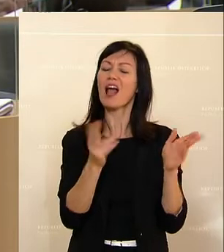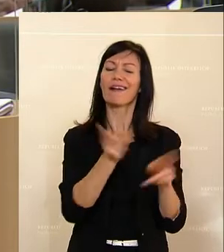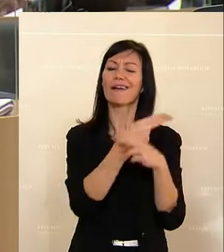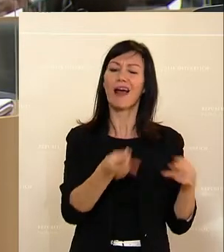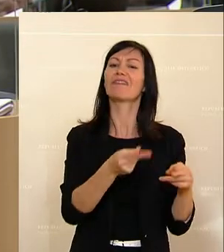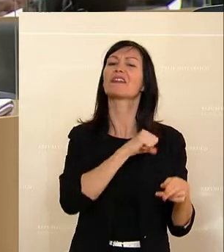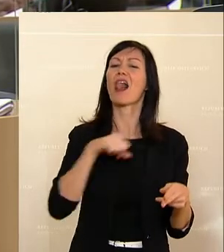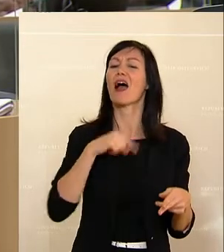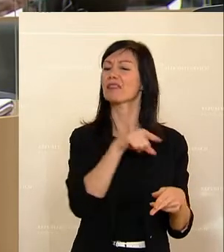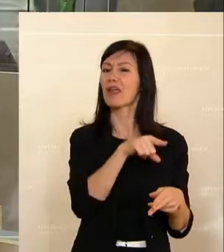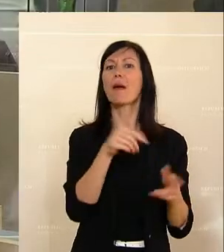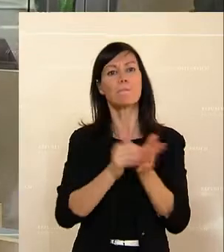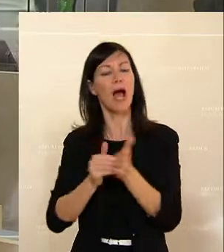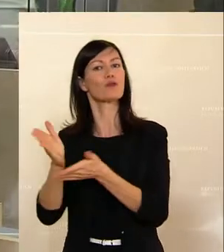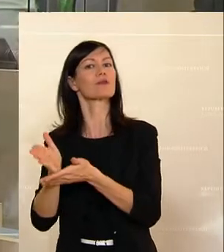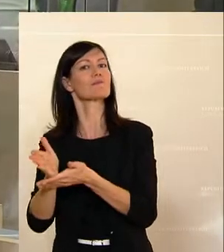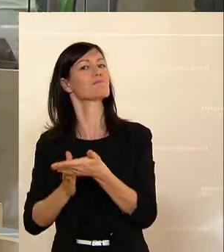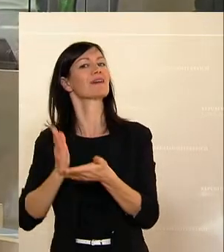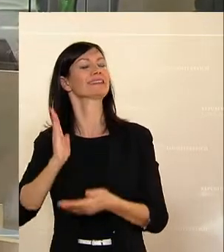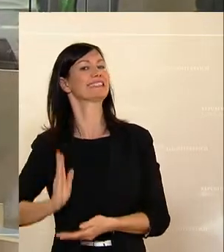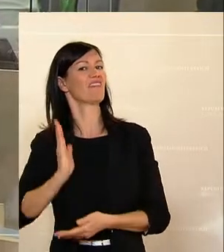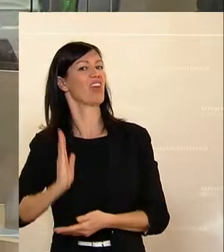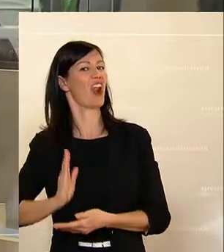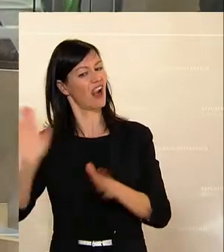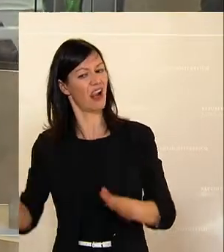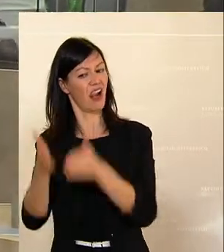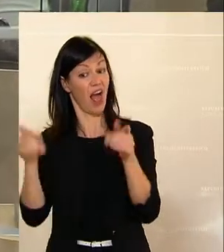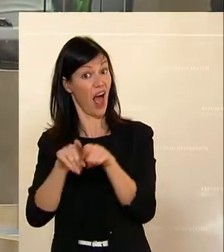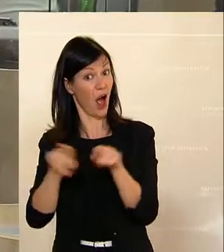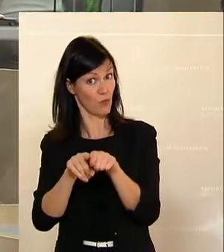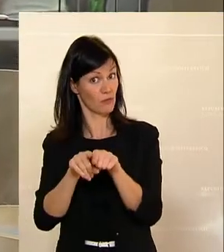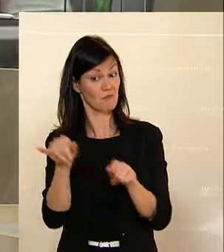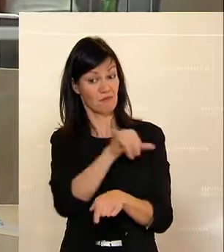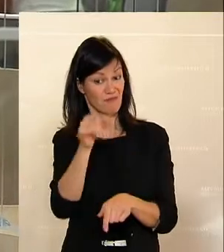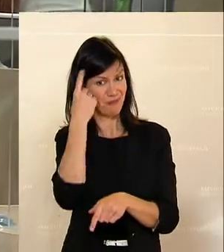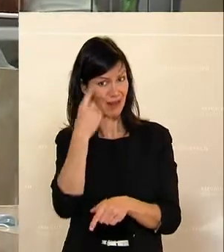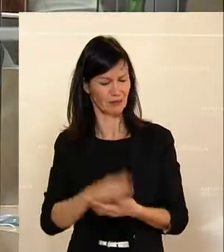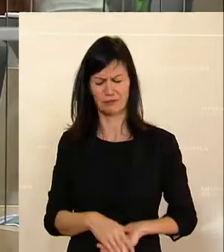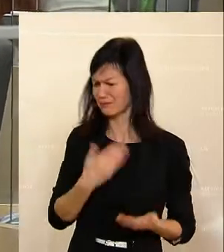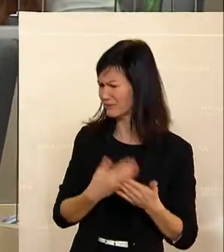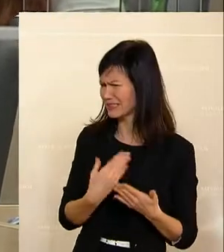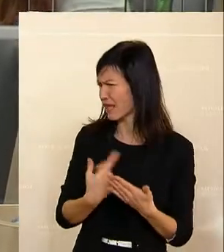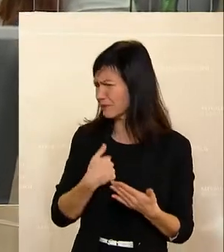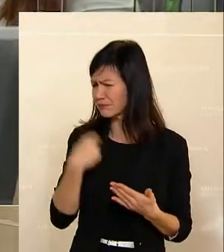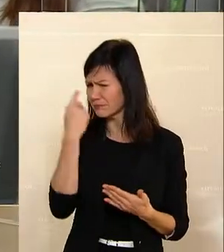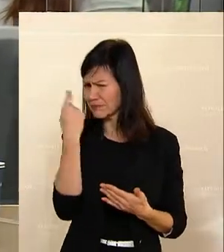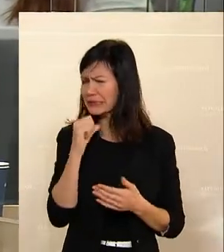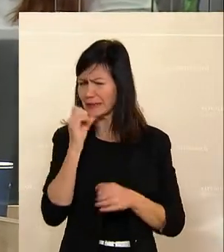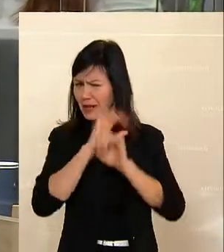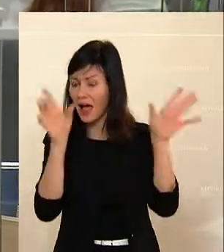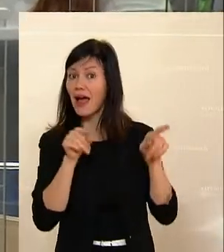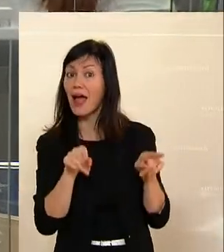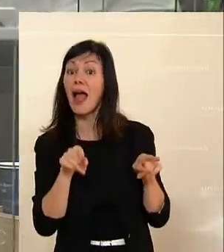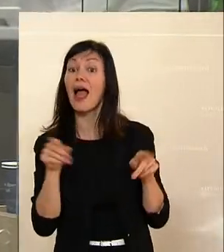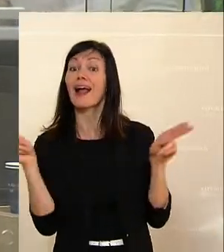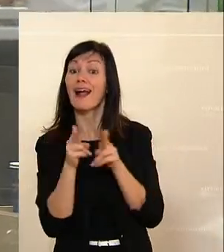militärischen. Und damit hat er nicht ganz klar gemacht, diese kleinen Minikraftwerke sind vor allem auch für das Militär